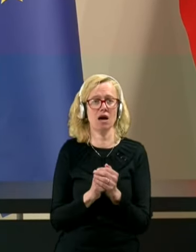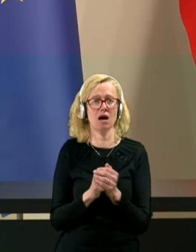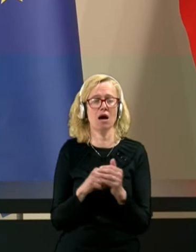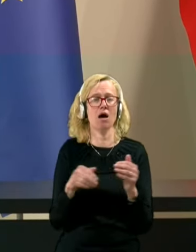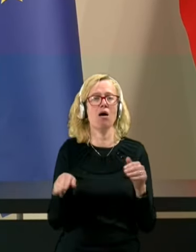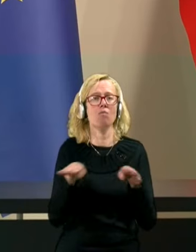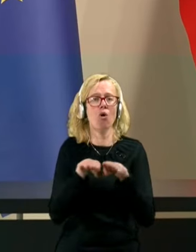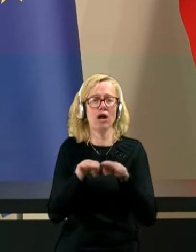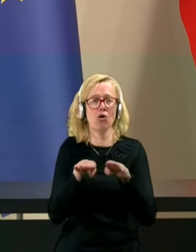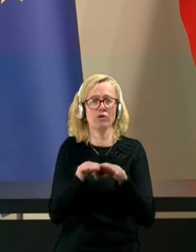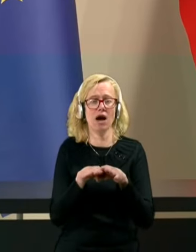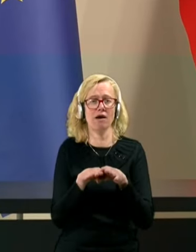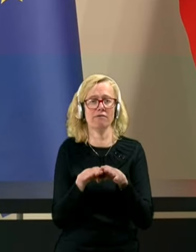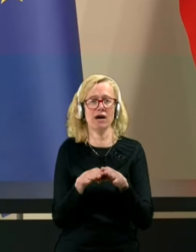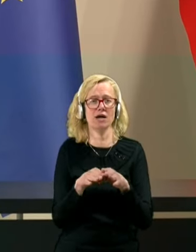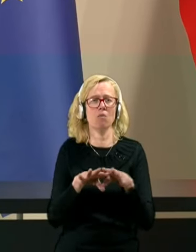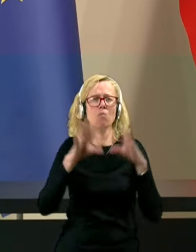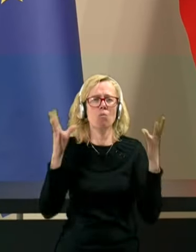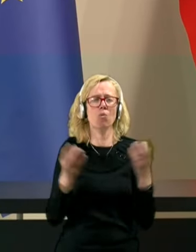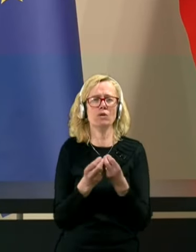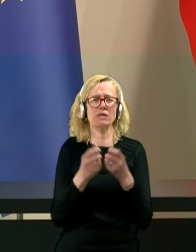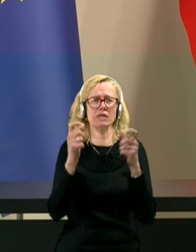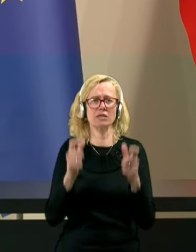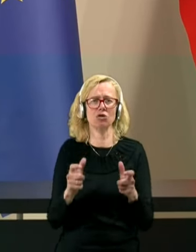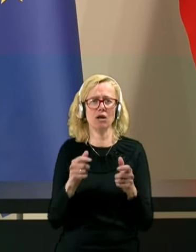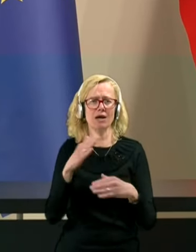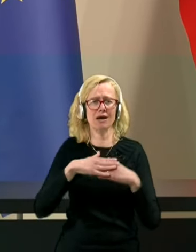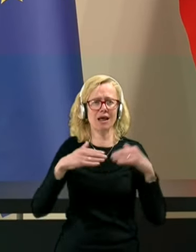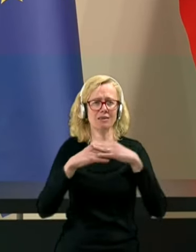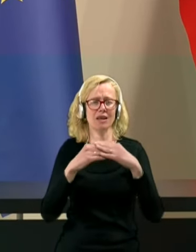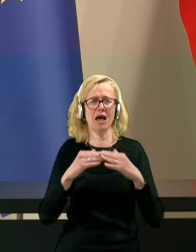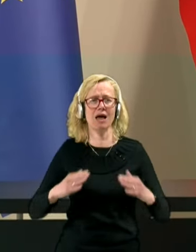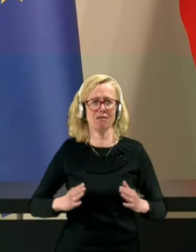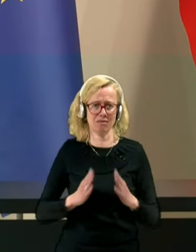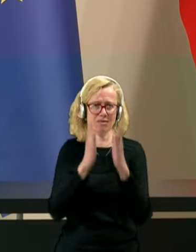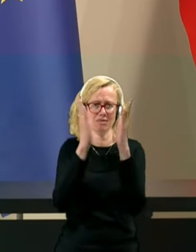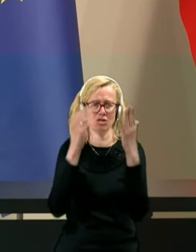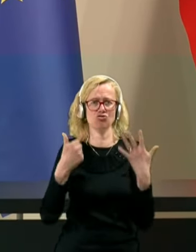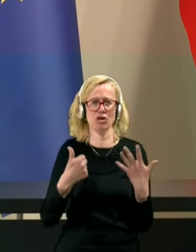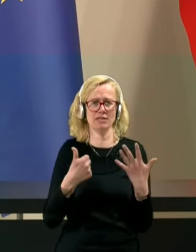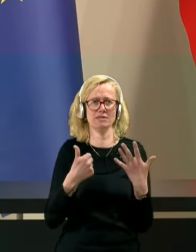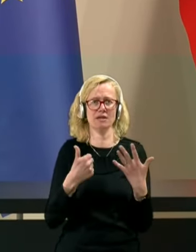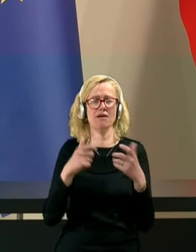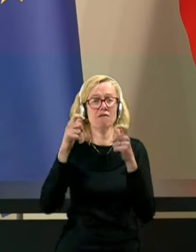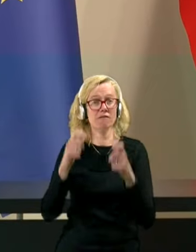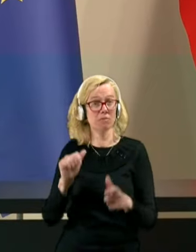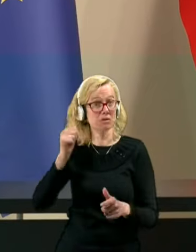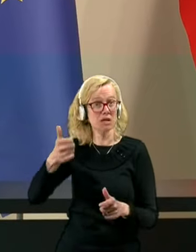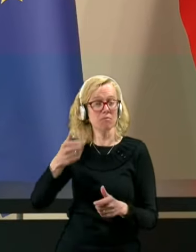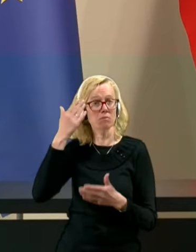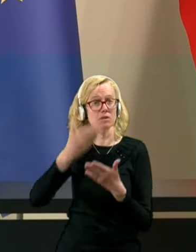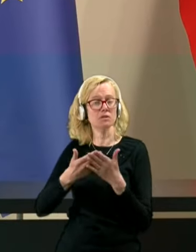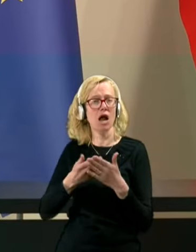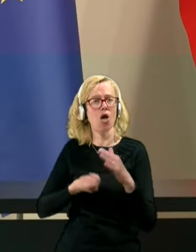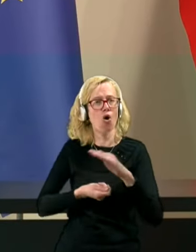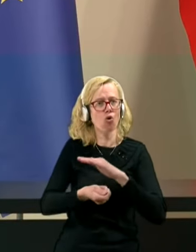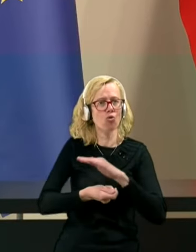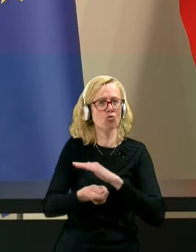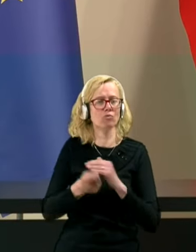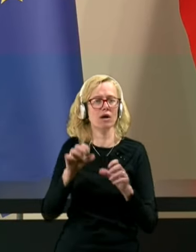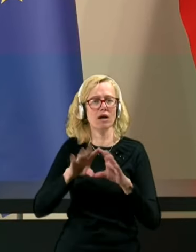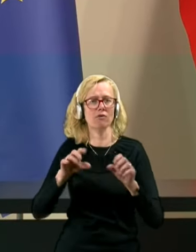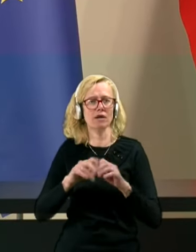porovnava z multinacionalko, ki je gradila T6. Firma sama je priznala korupcijsko ravnanje in